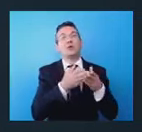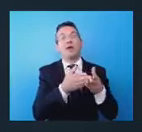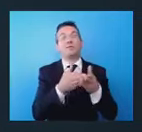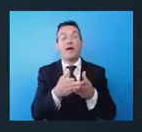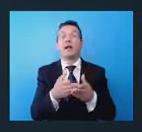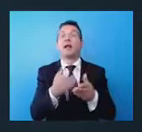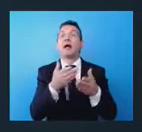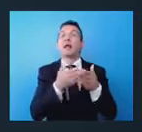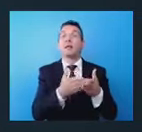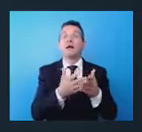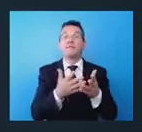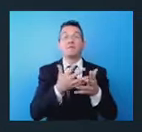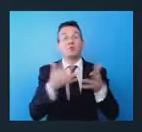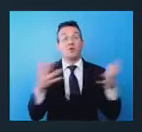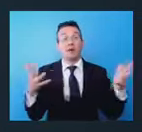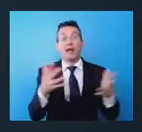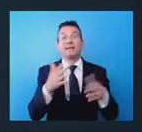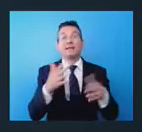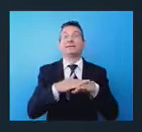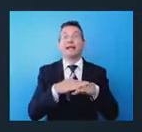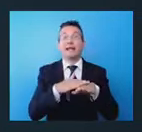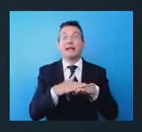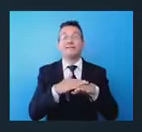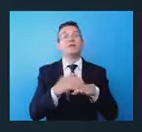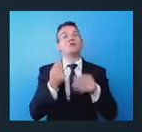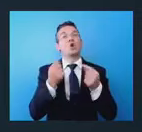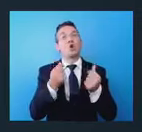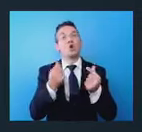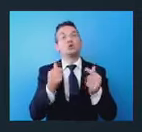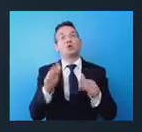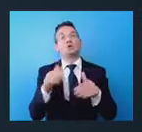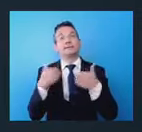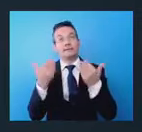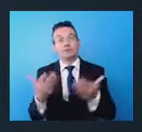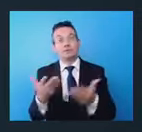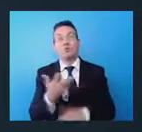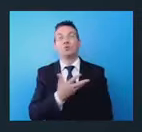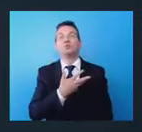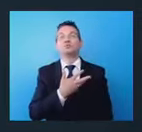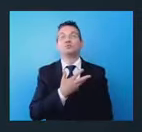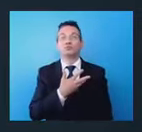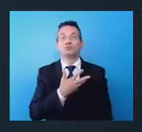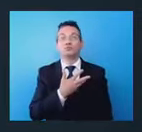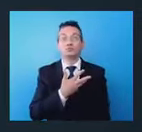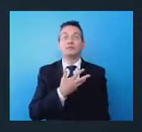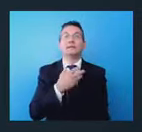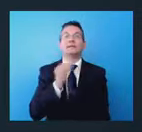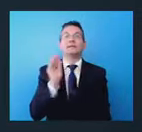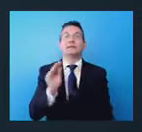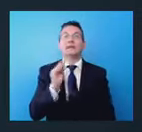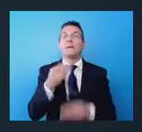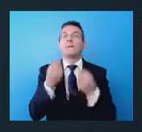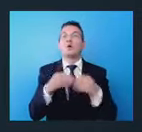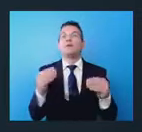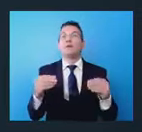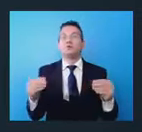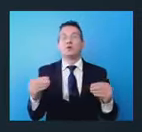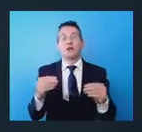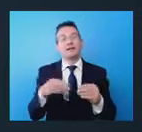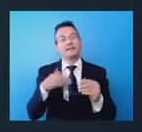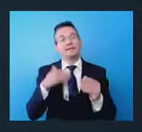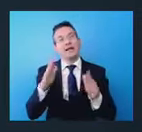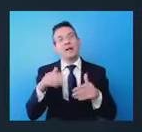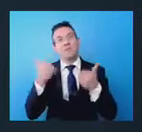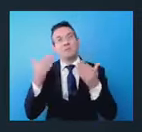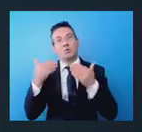servizi, sempre più costosi, con una richiesta di impiego di professionalità sempre maggiore. Da tener conto che il